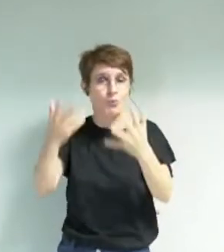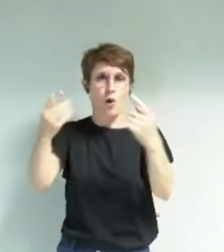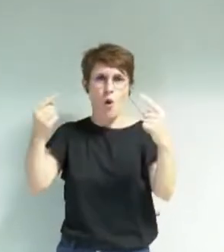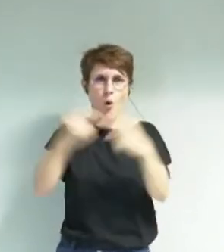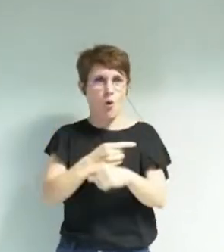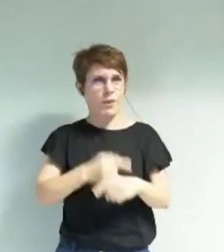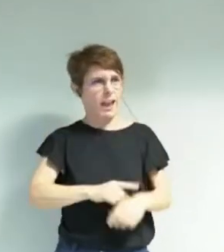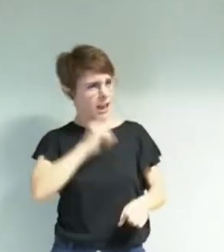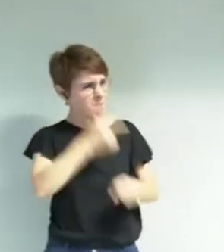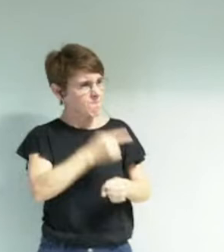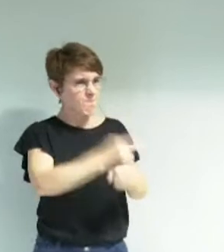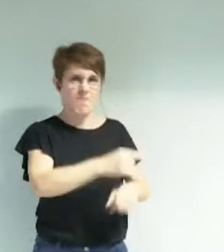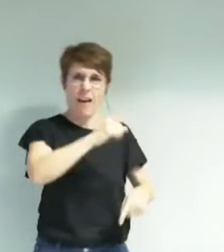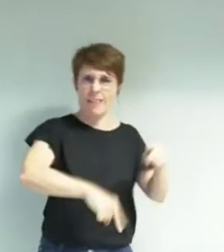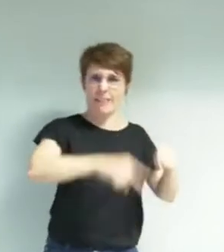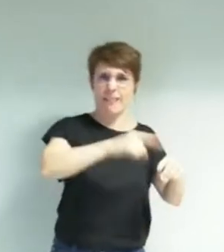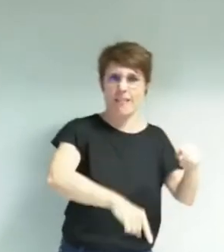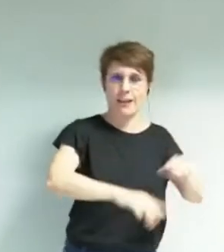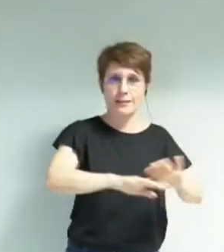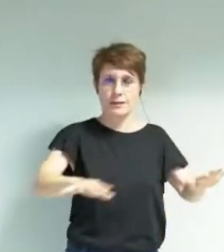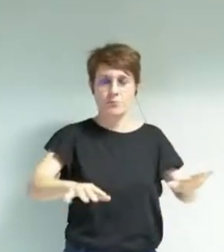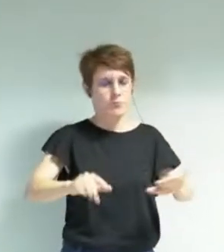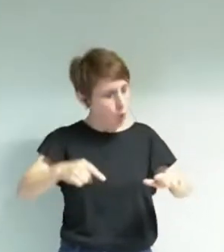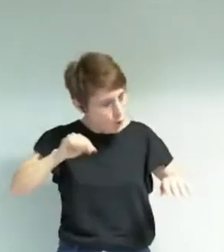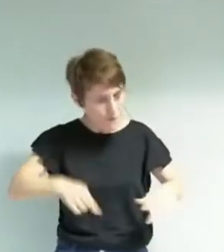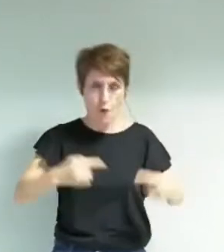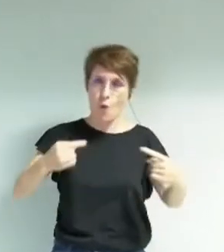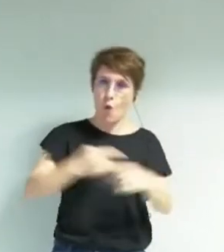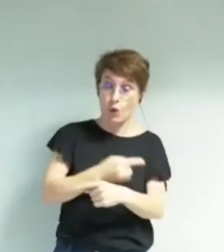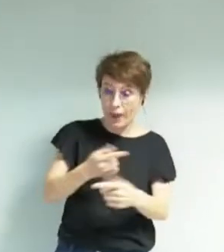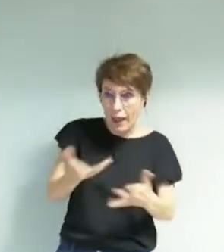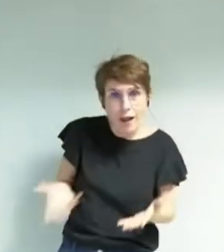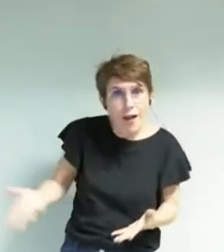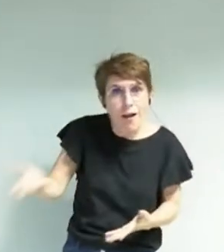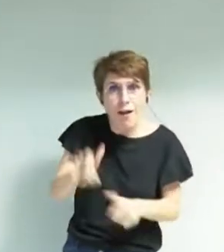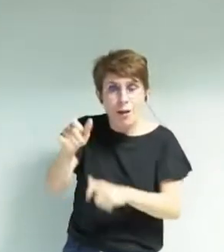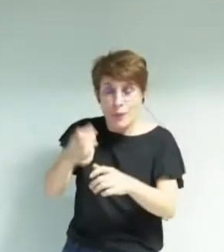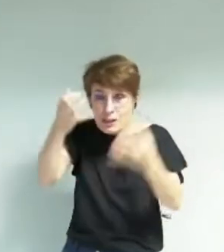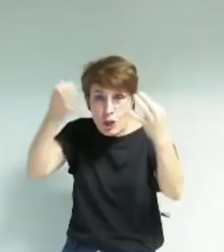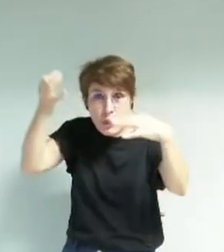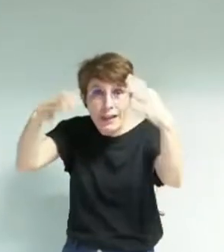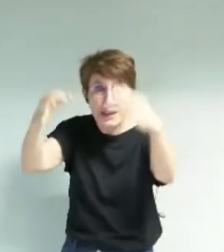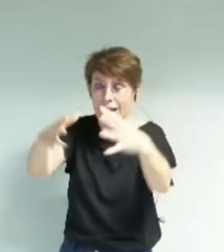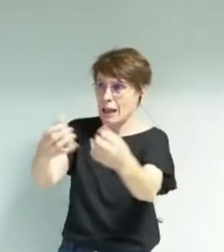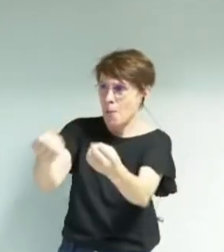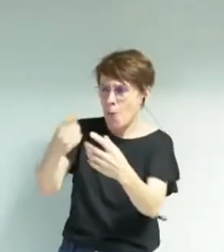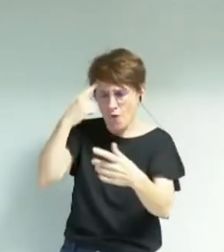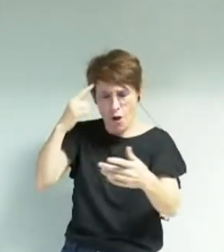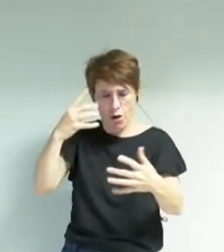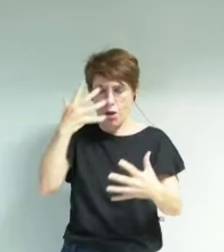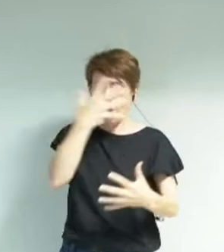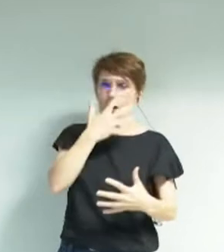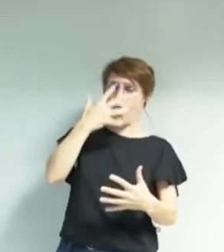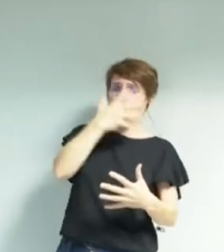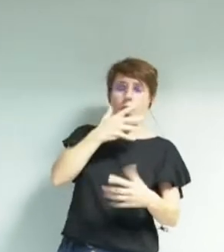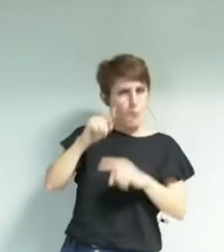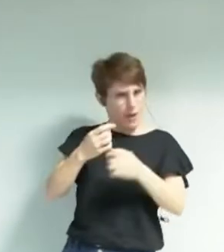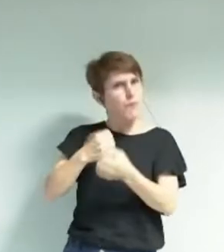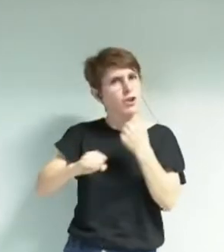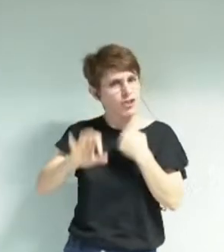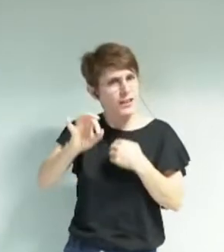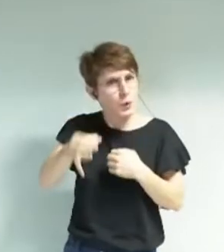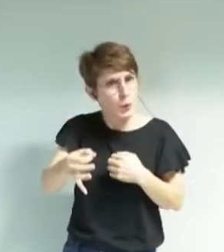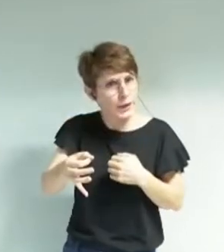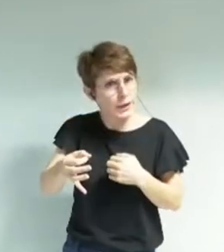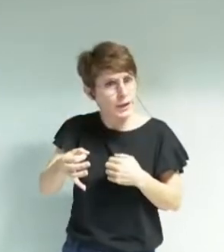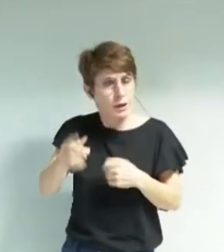création est sans cesse remise en question, nous devons soutenir celles et ceux qui créent, celles et ceux qui nous bousculent, celles et ceux qui nous gênent aussi parfois par